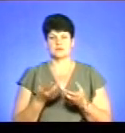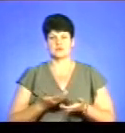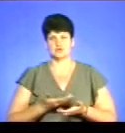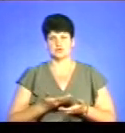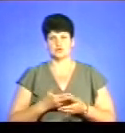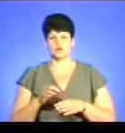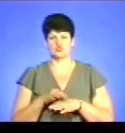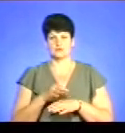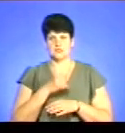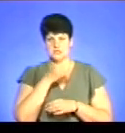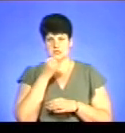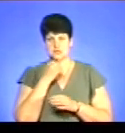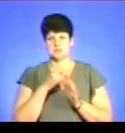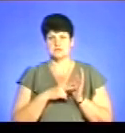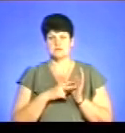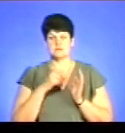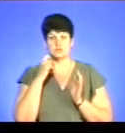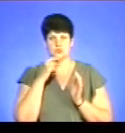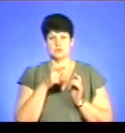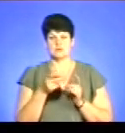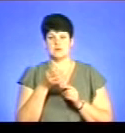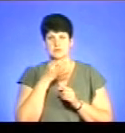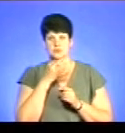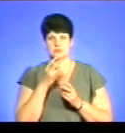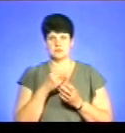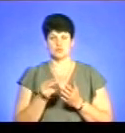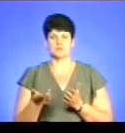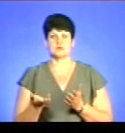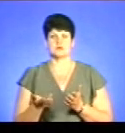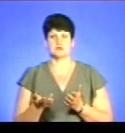Чоловік старший, вже 70 років. Так само якусь таблетку треба купити.